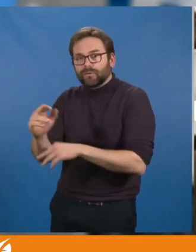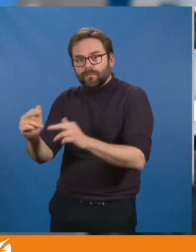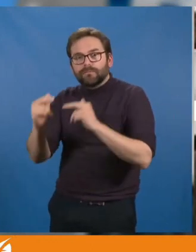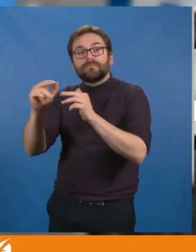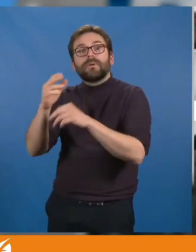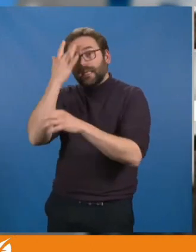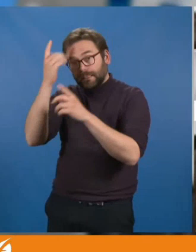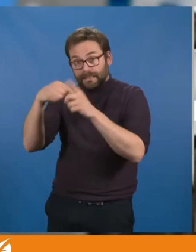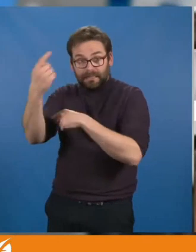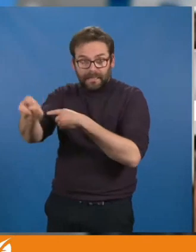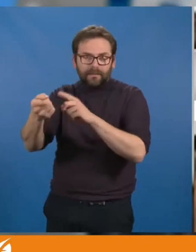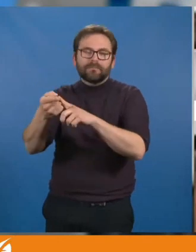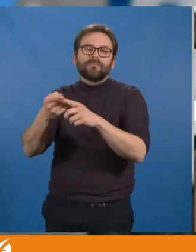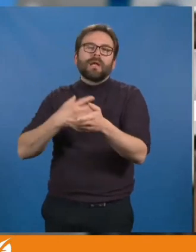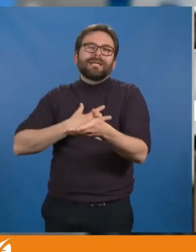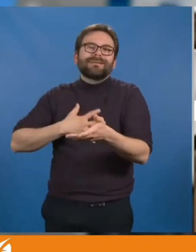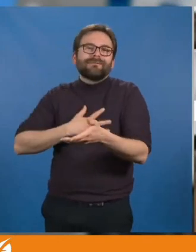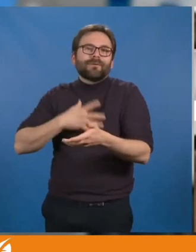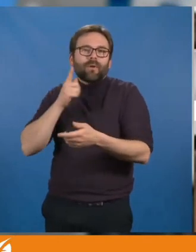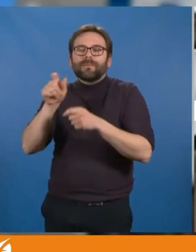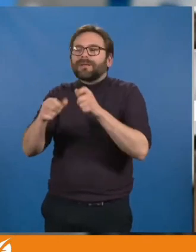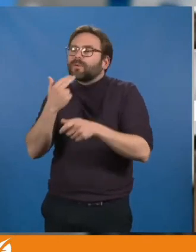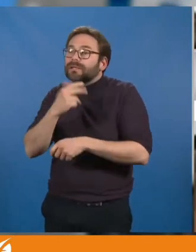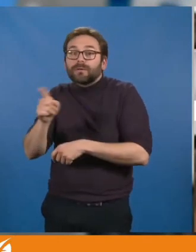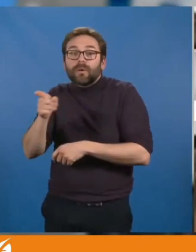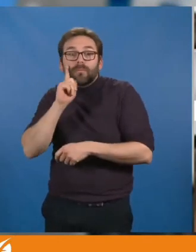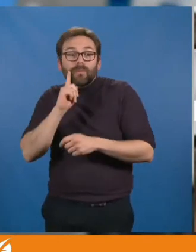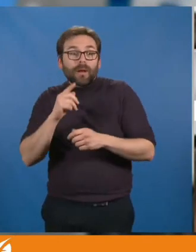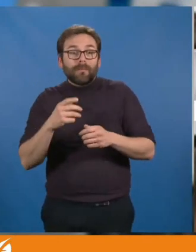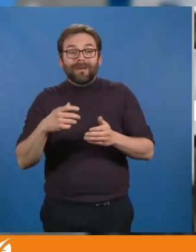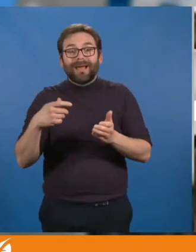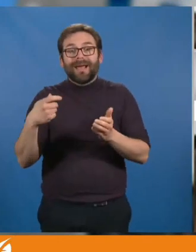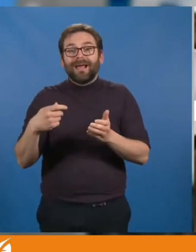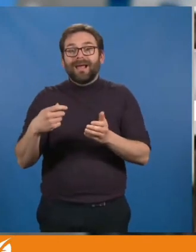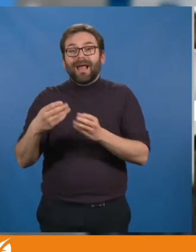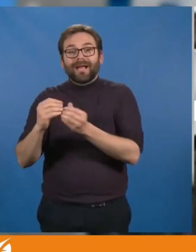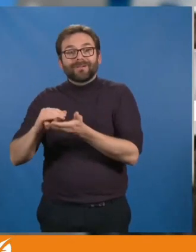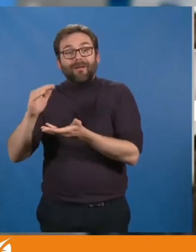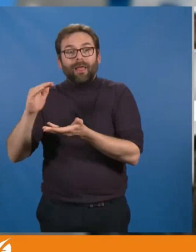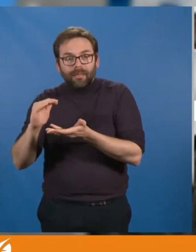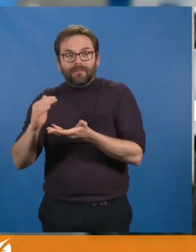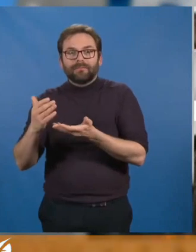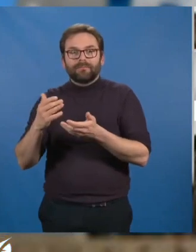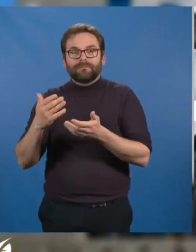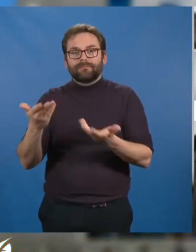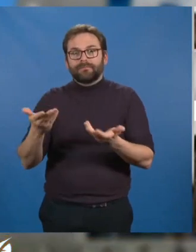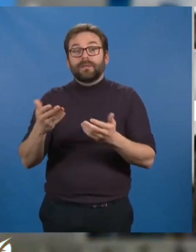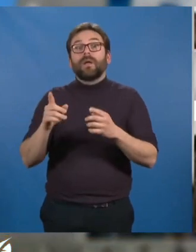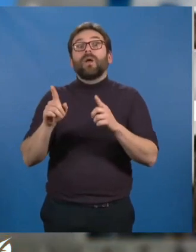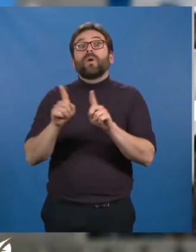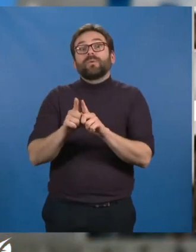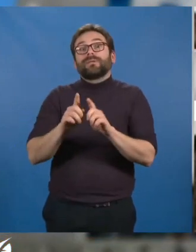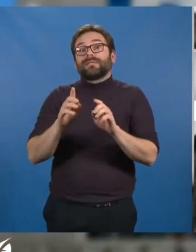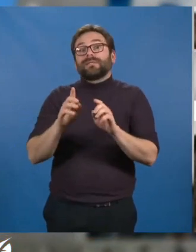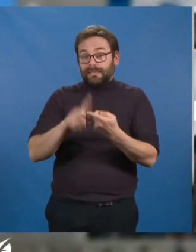'été n'est évidemment pas satisfaisante pour les usagers qui voient leur pouvoir d'achat impacté par l'inflation générale, surtout celle des